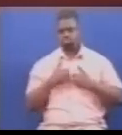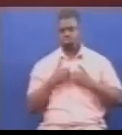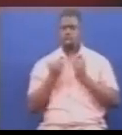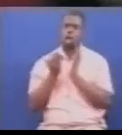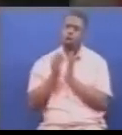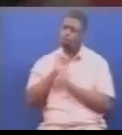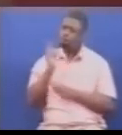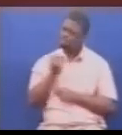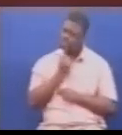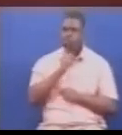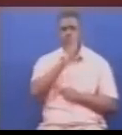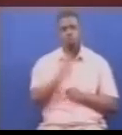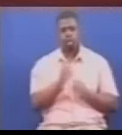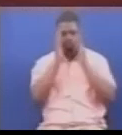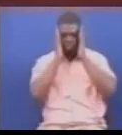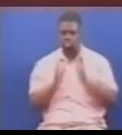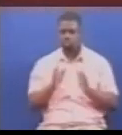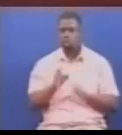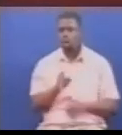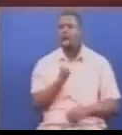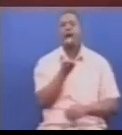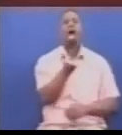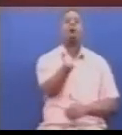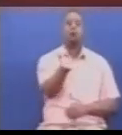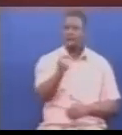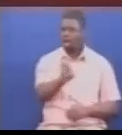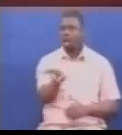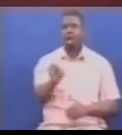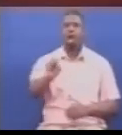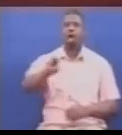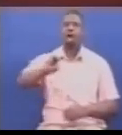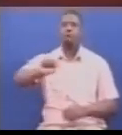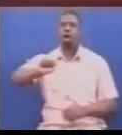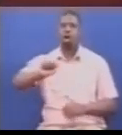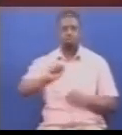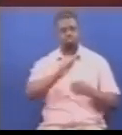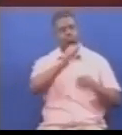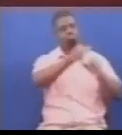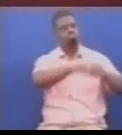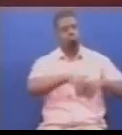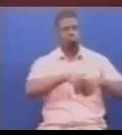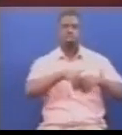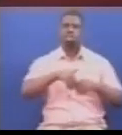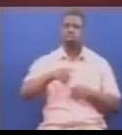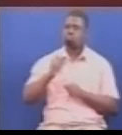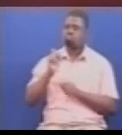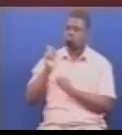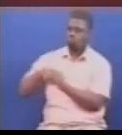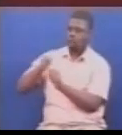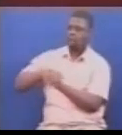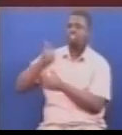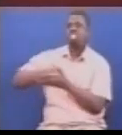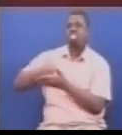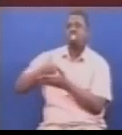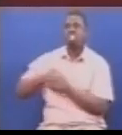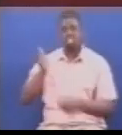swali la mwishimua hawa Abdurrahmani gasia, mbunge wajimbo la mtuara vijijini kama